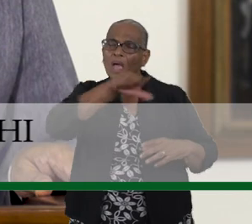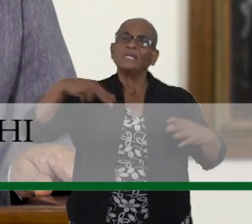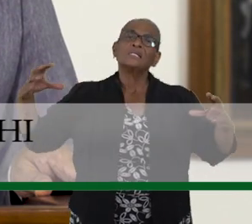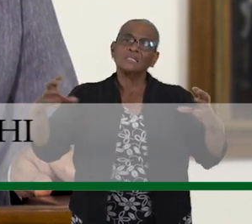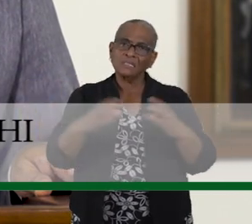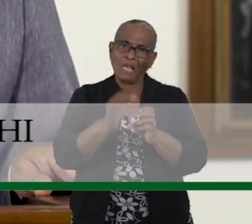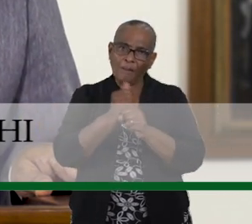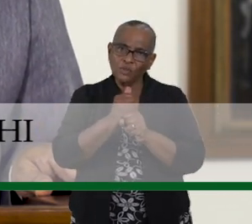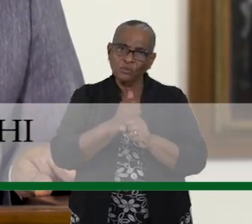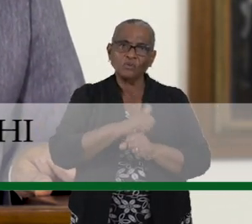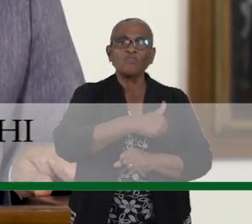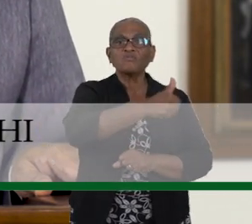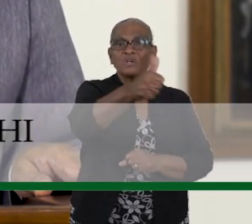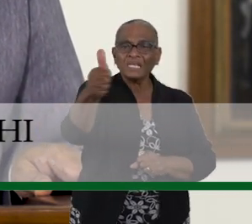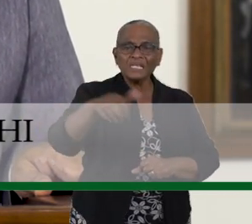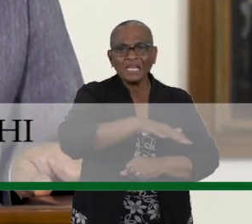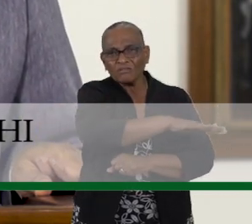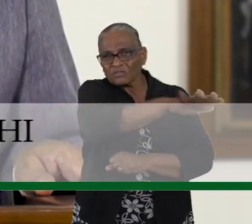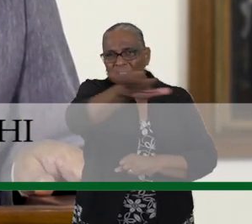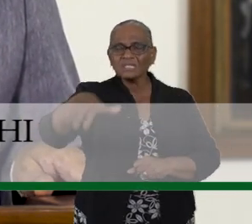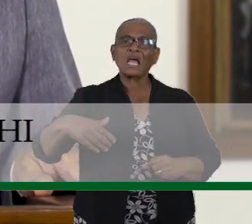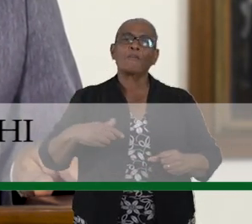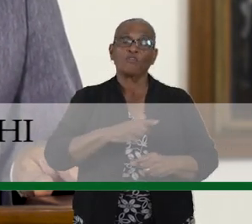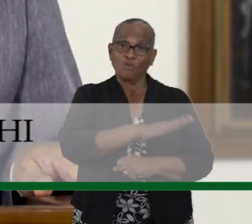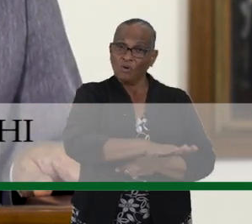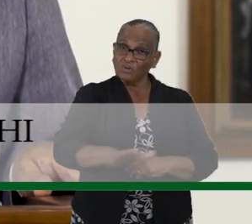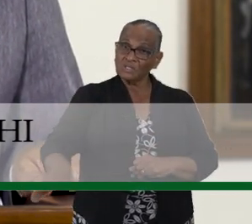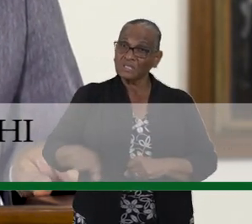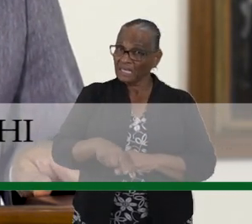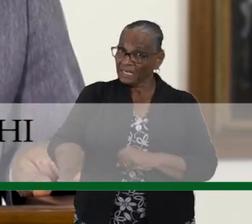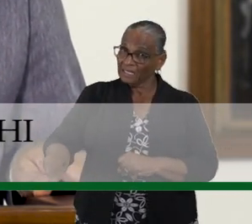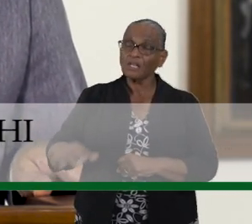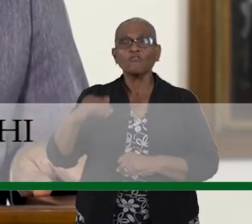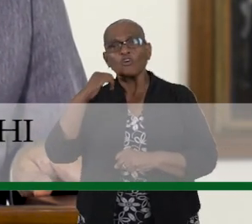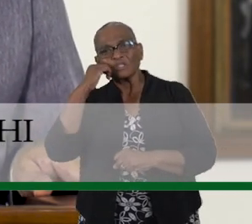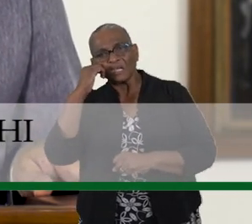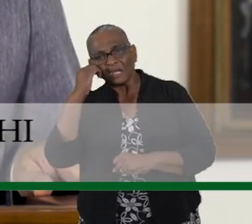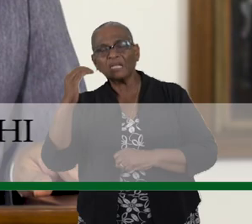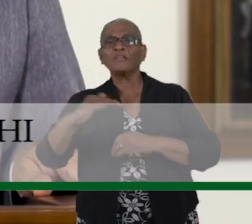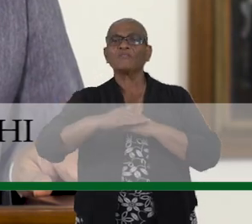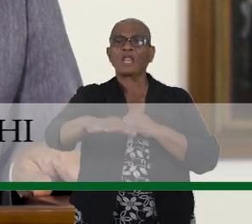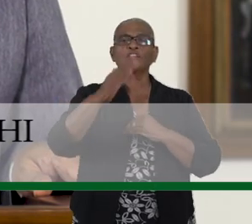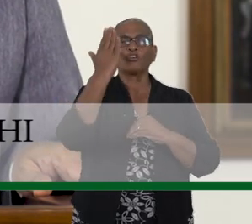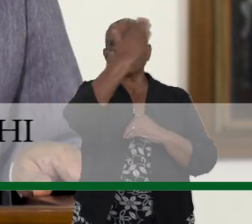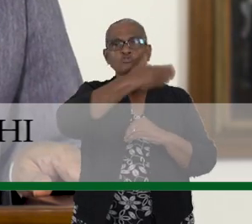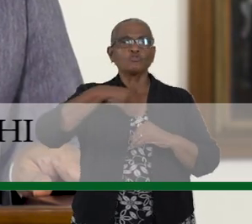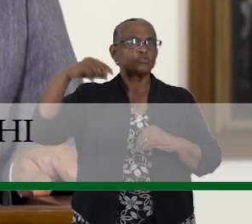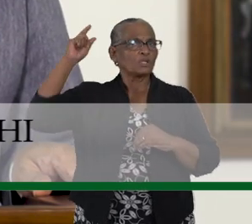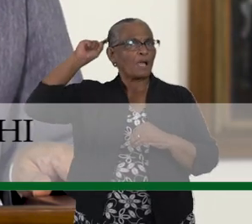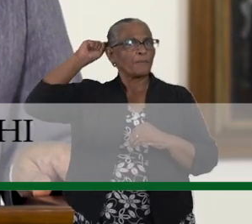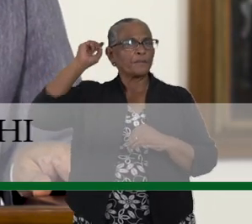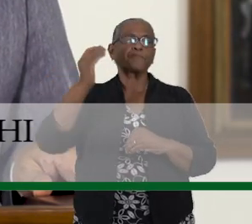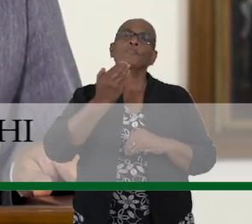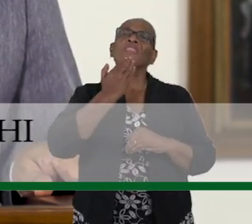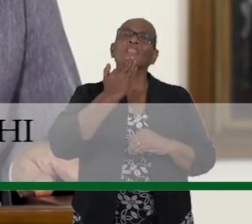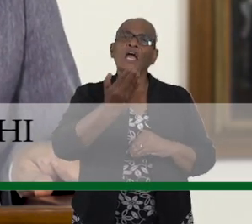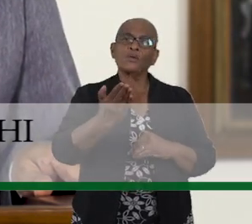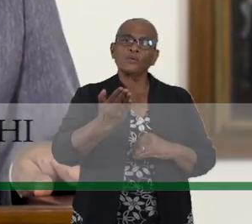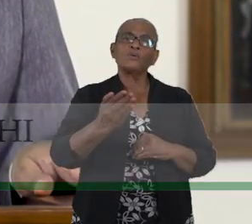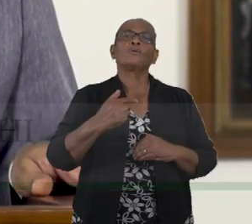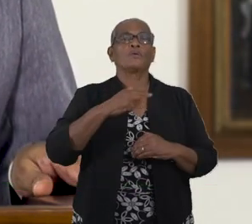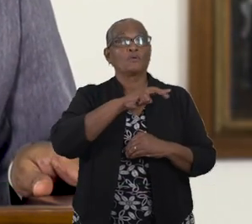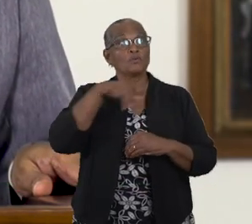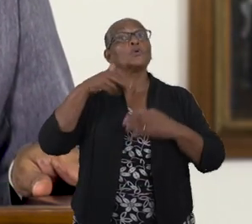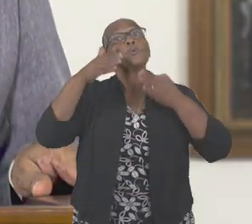samen doen. Voor ons allen. Voor onze kinderen. Voor ons geliefde land Suriname. Ik dank u